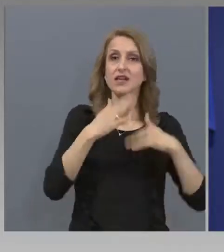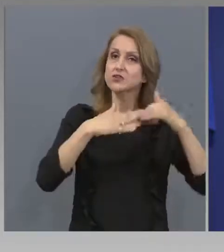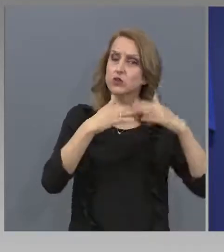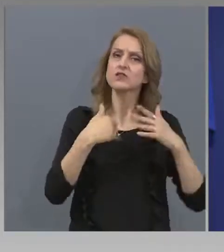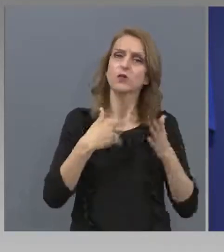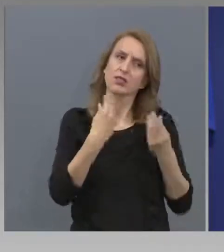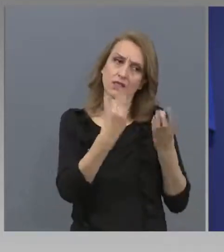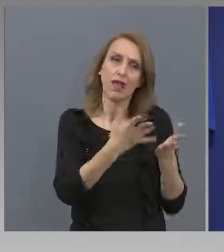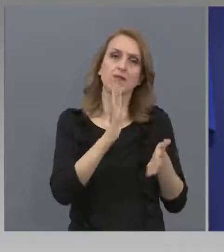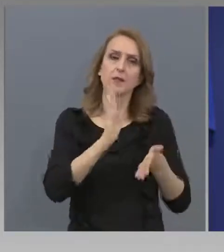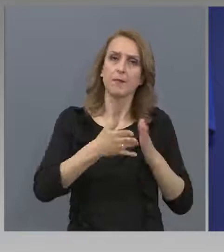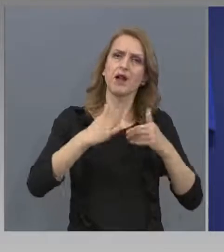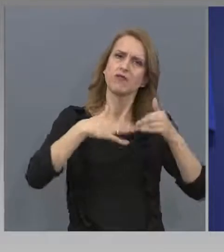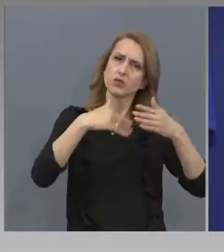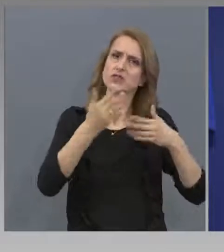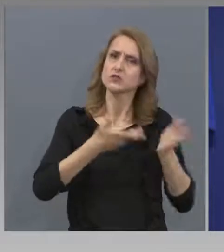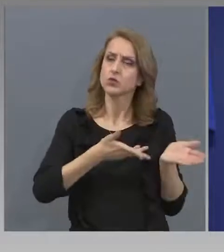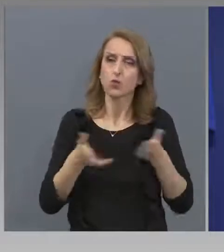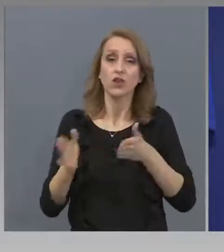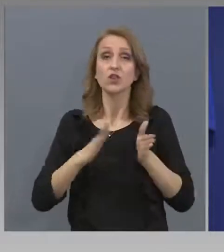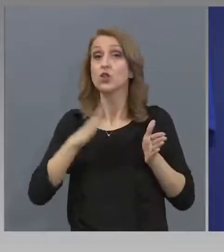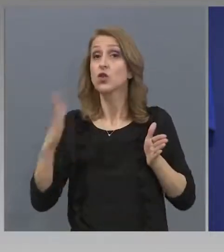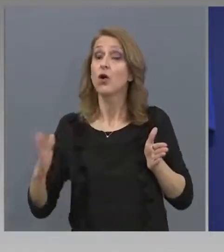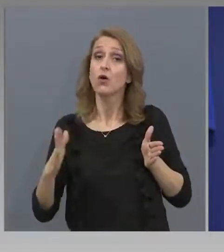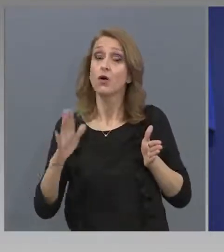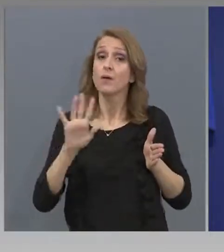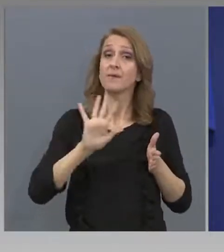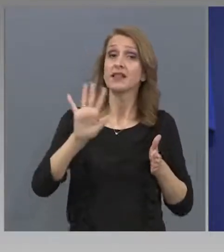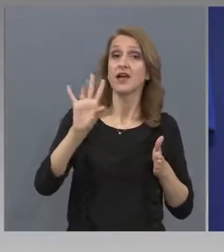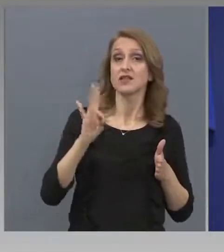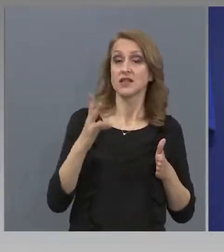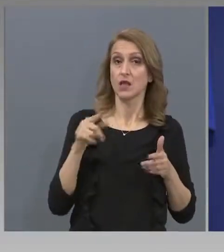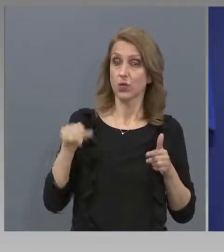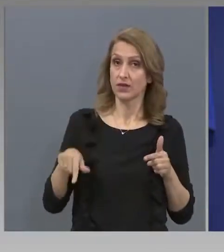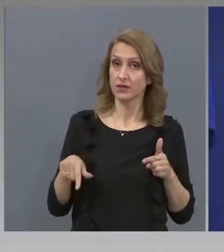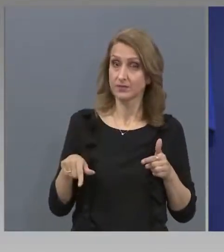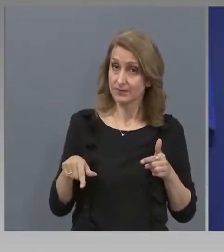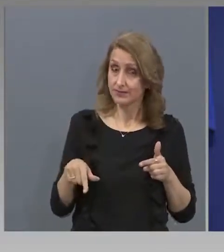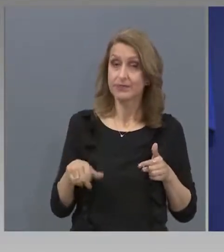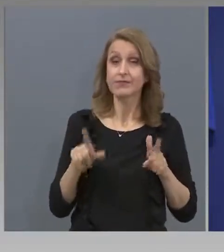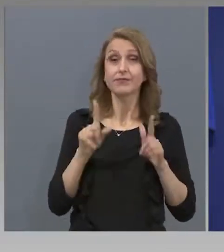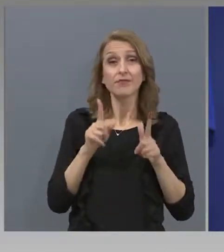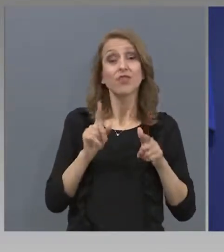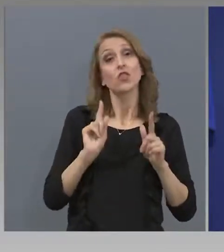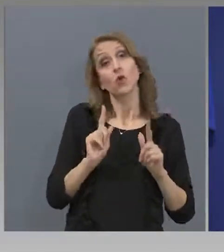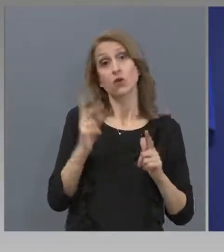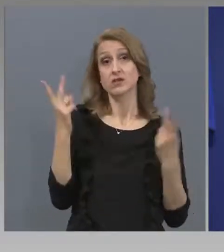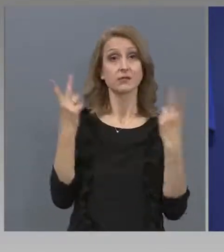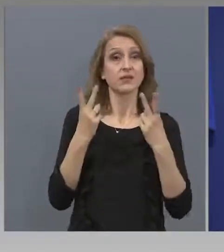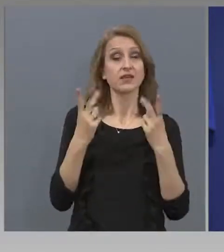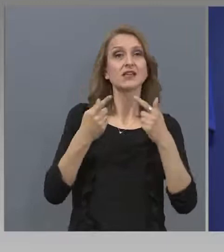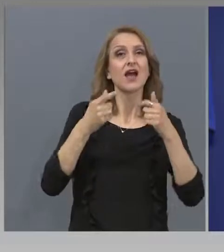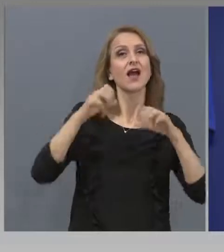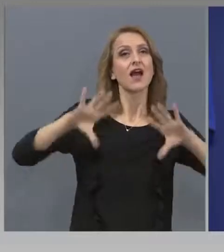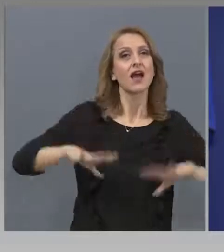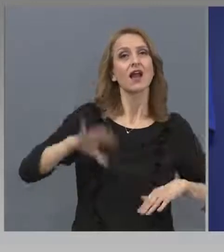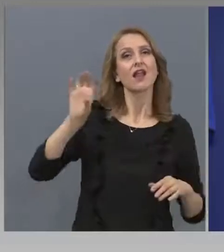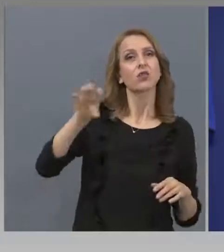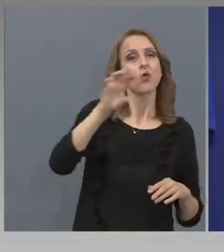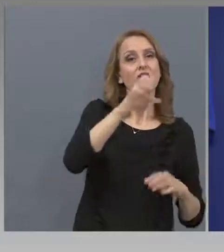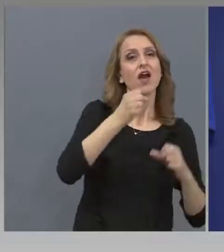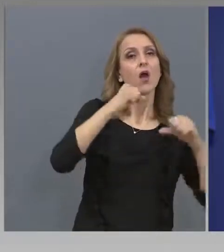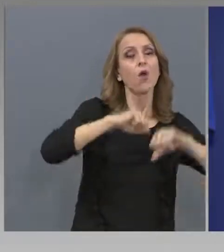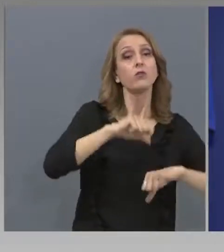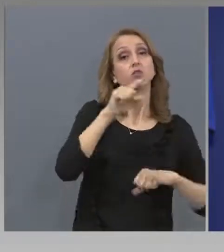15 юни. От друга страна, Общинските съвети имат правото да приемат решения,